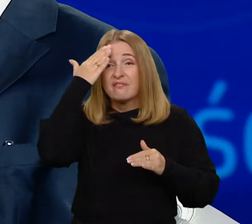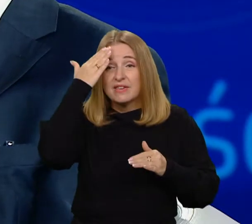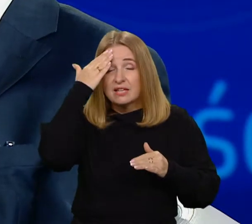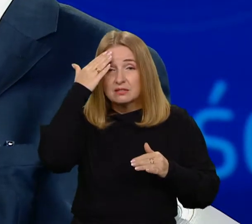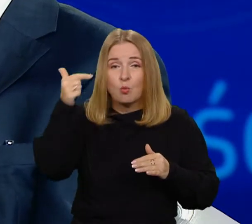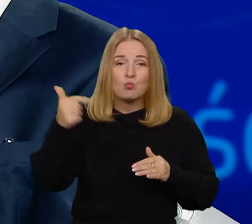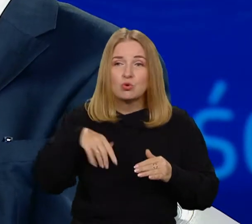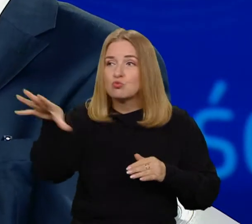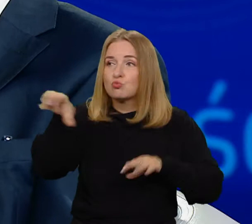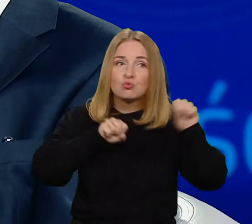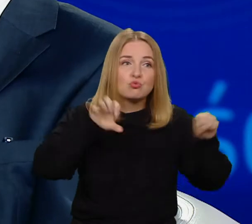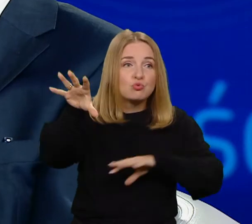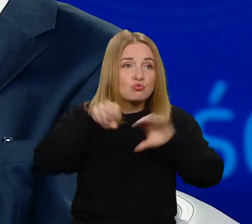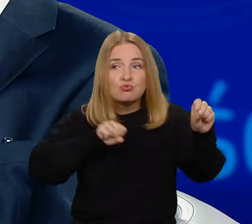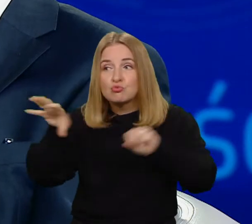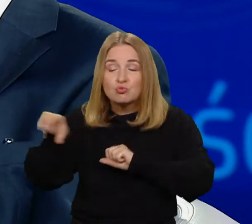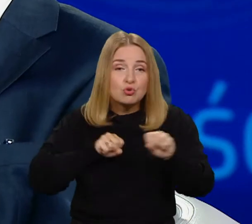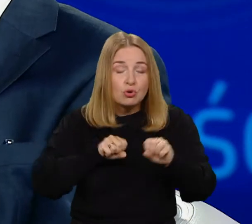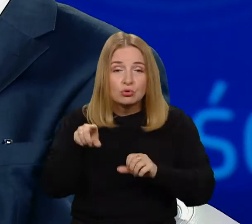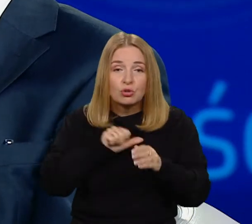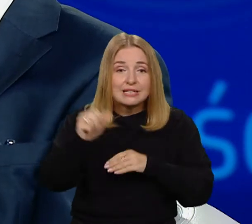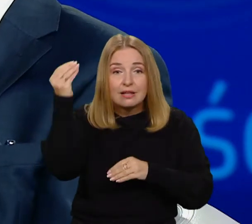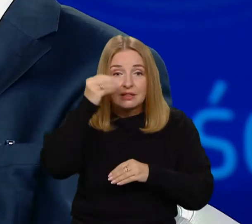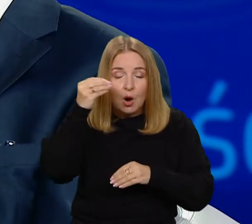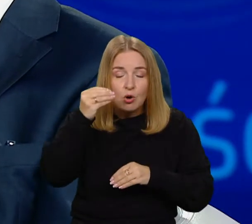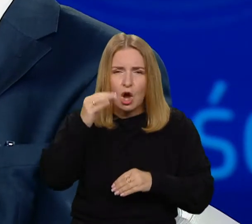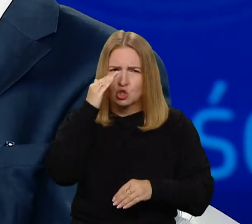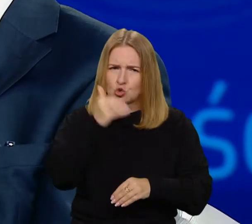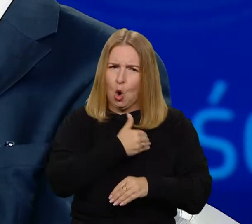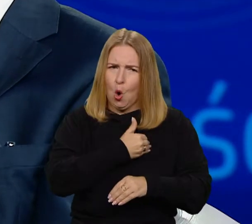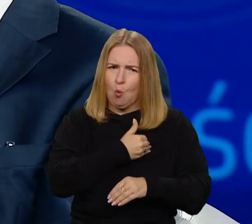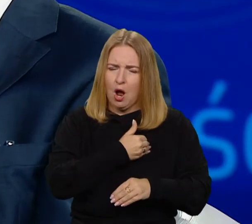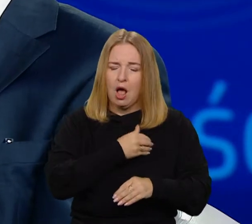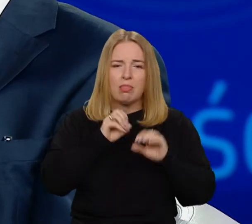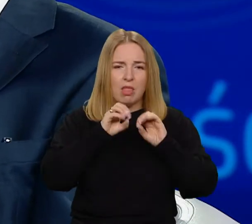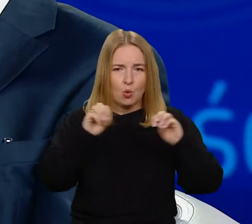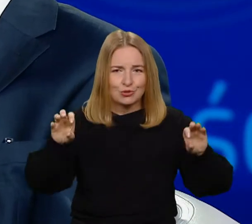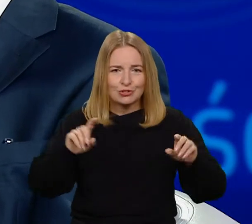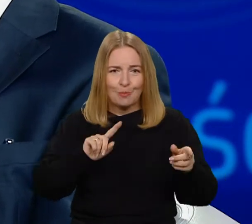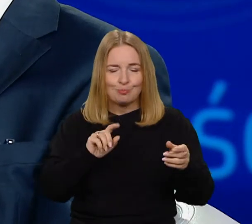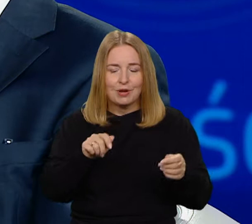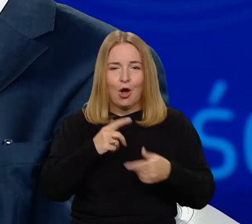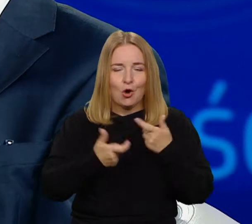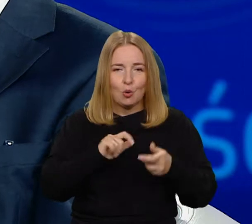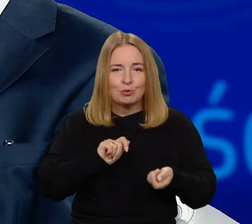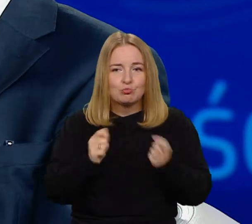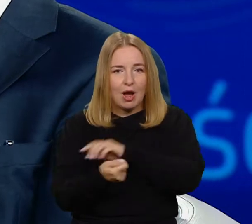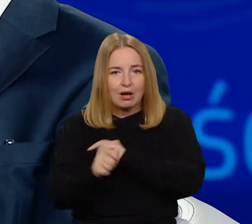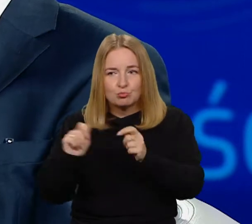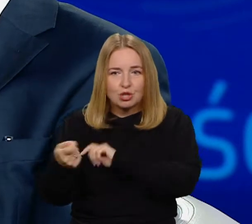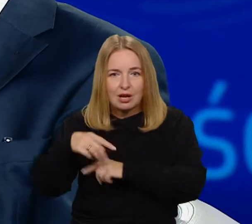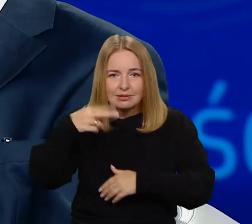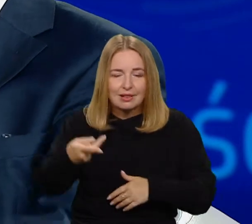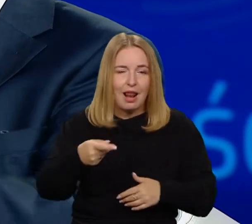zdobywa. Często w szkole mówimy, że nauczyciel przekazuje wiedzę. Otóż ja uważam, że wiedzy nie da się przekazać.